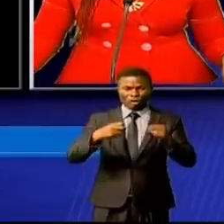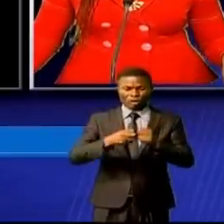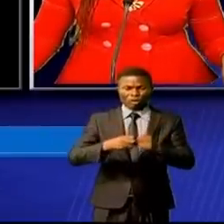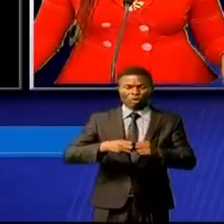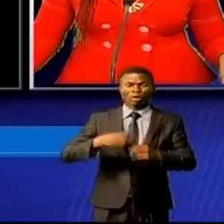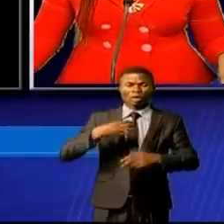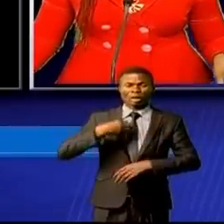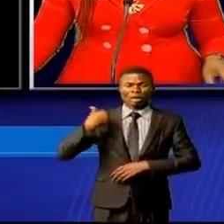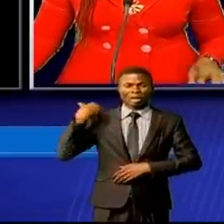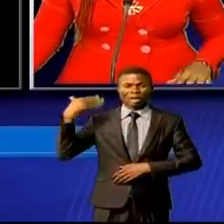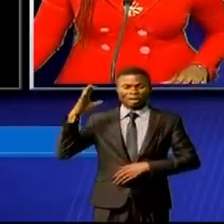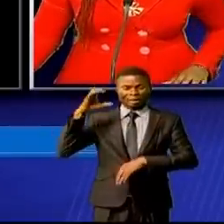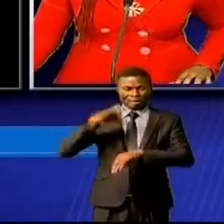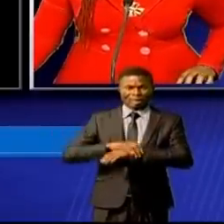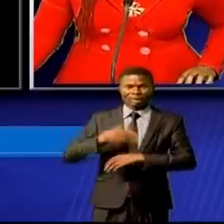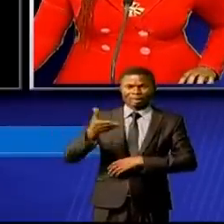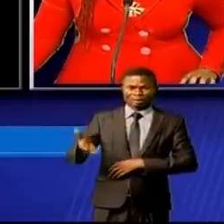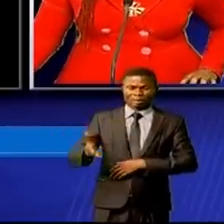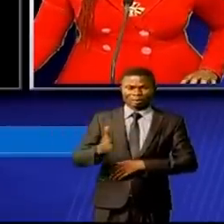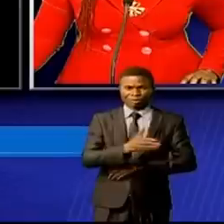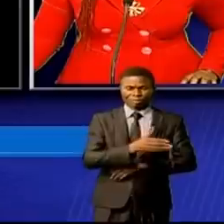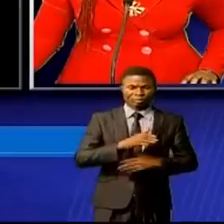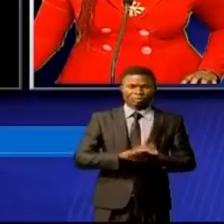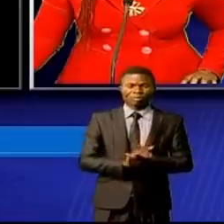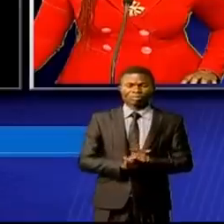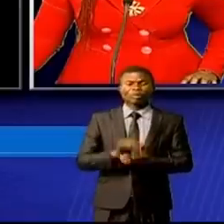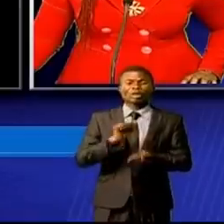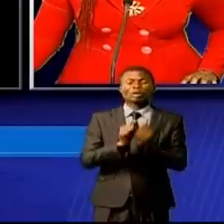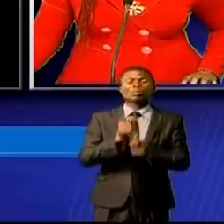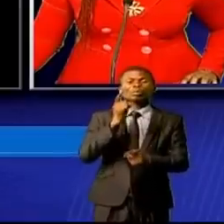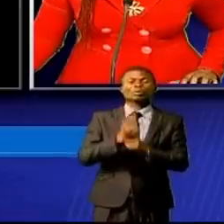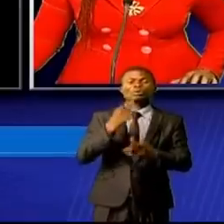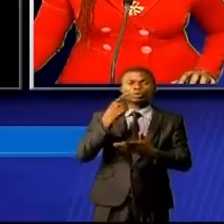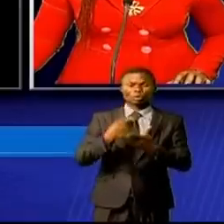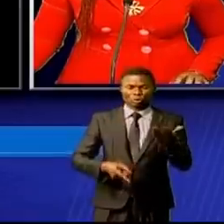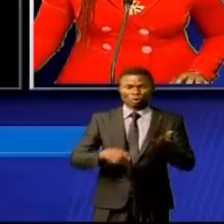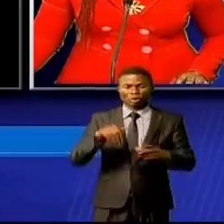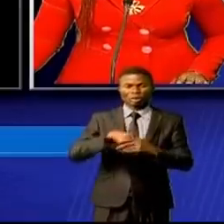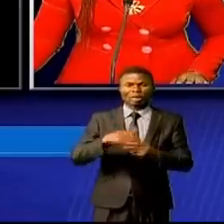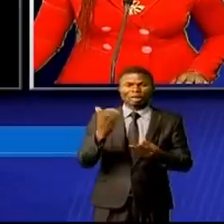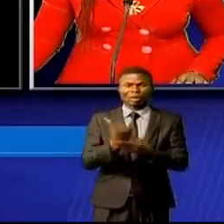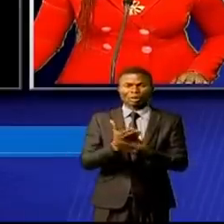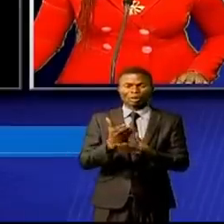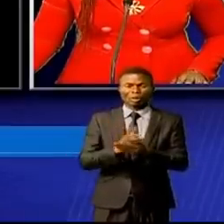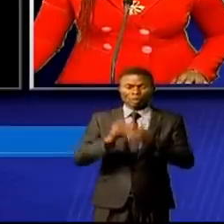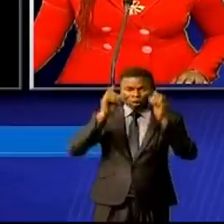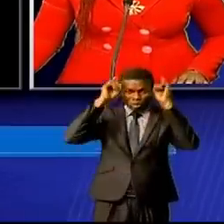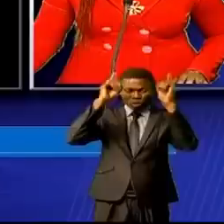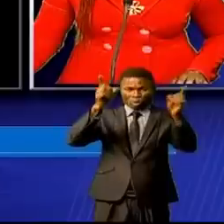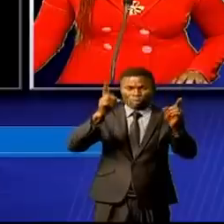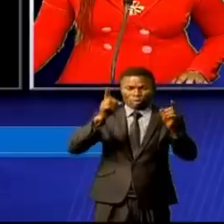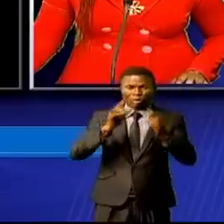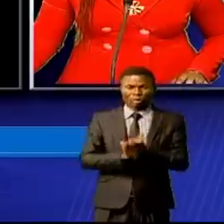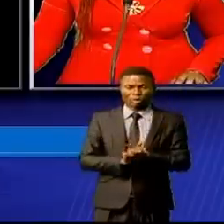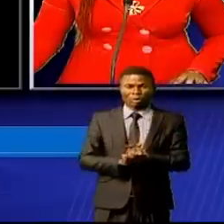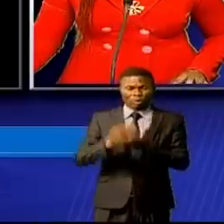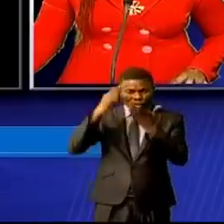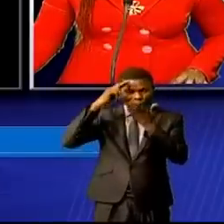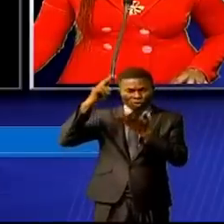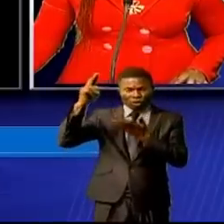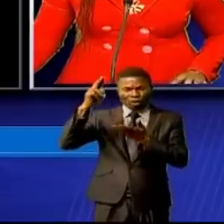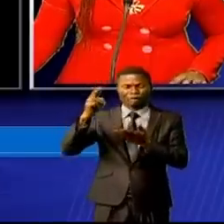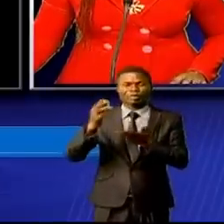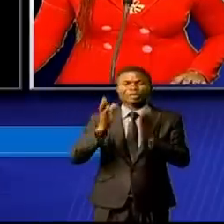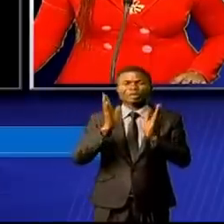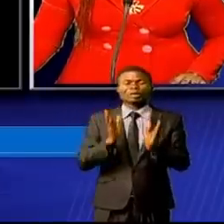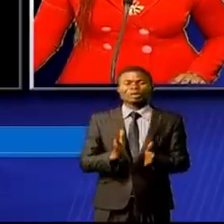en flagrance. Que s'est-il passé dans le dossier des bus Trans Academia ? Chez Rubien O'Kendé,